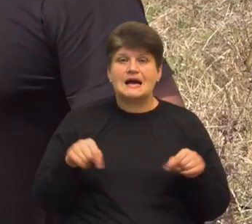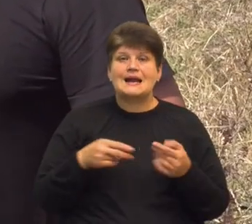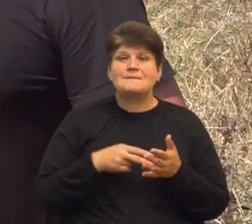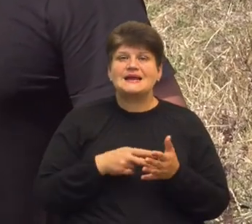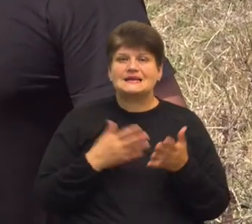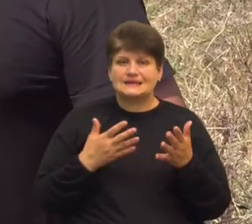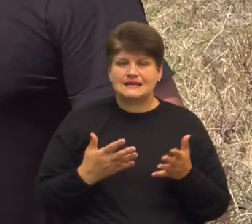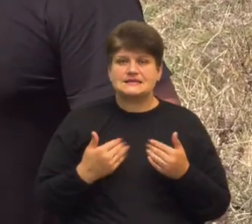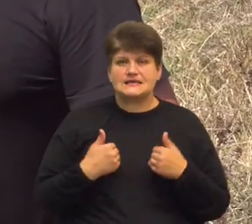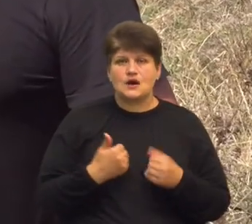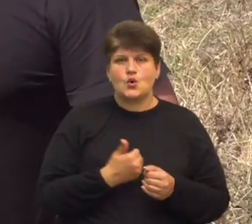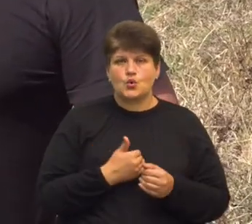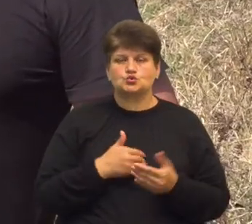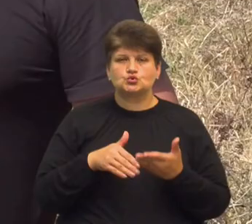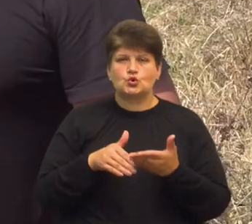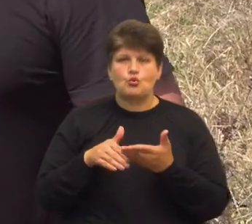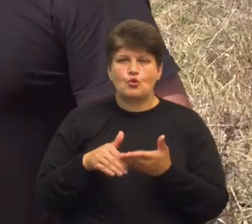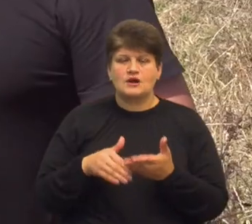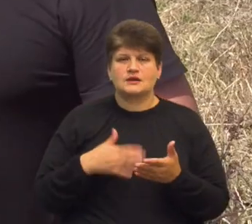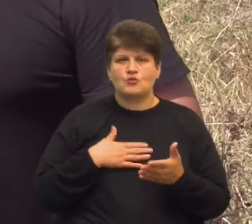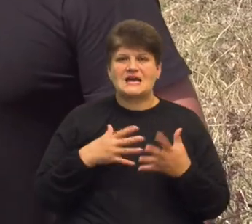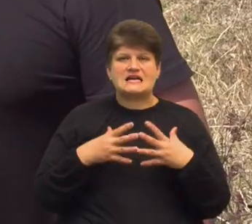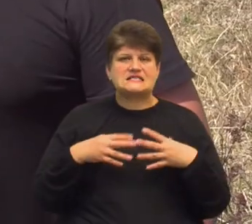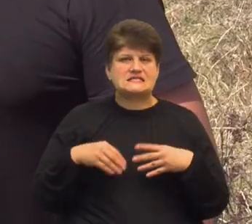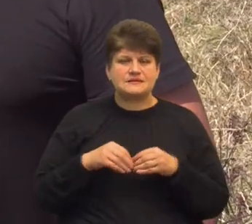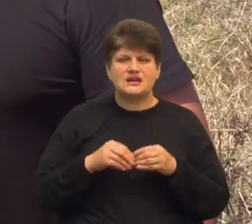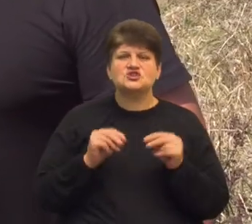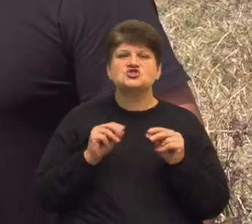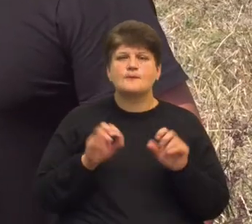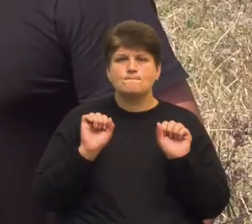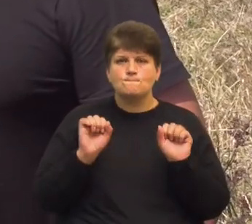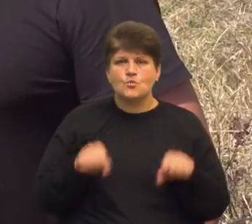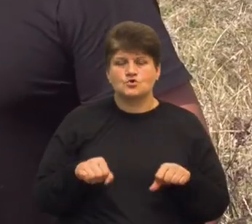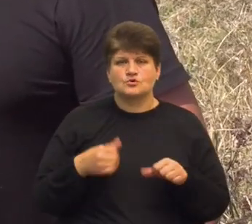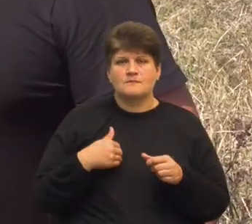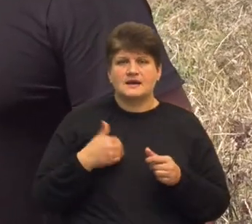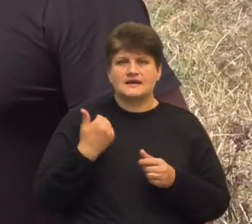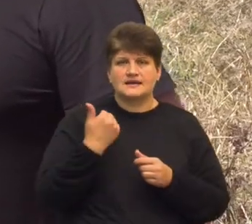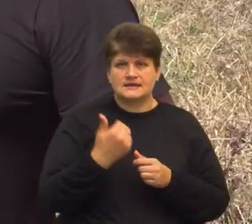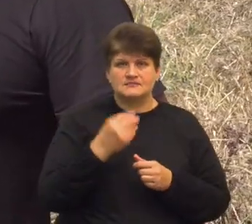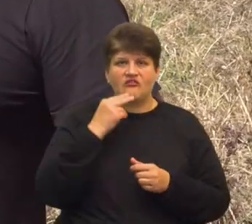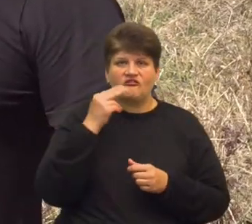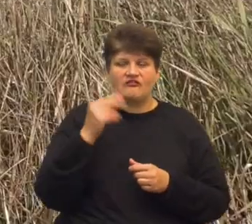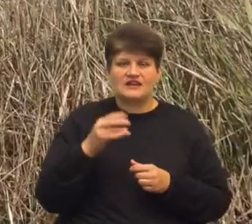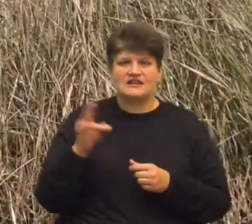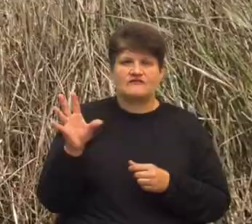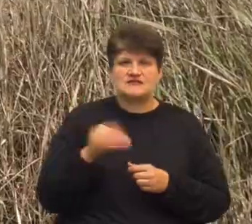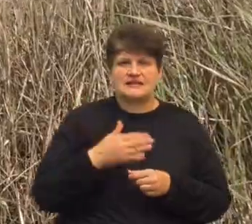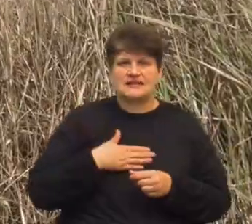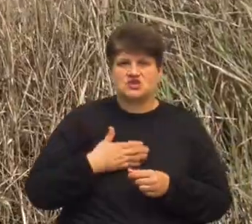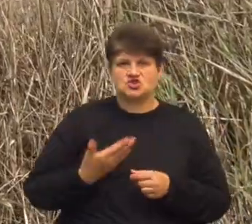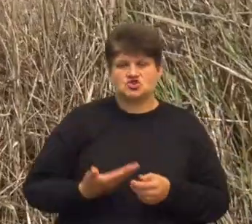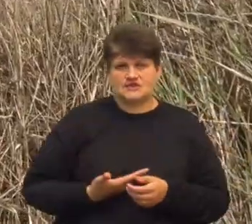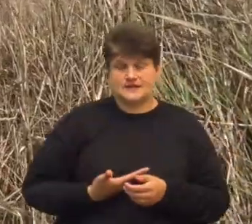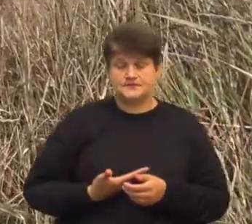І я хочу допомагати і моя сім'я всім, чим ми можемо, тому що ми їм винні ціле наше життя. Коли